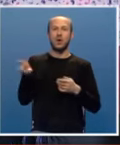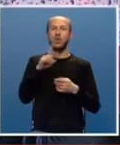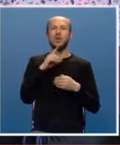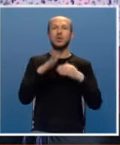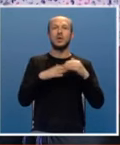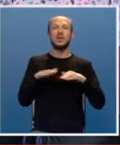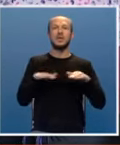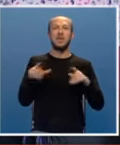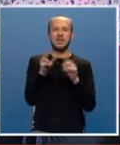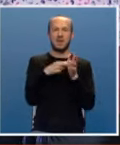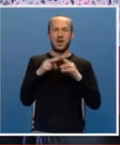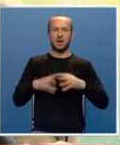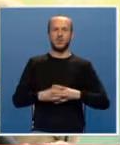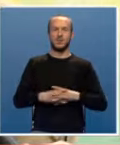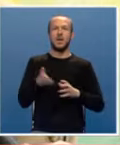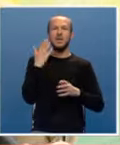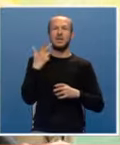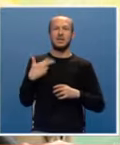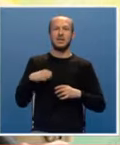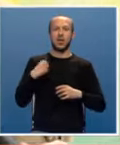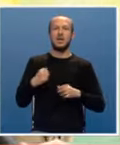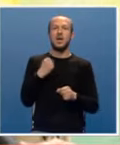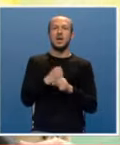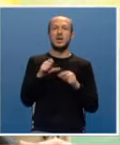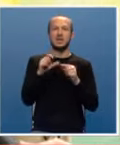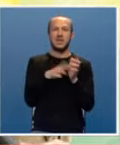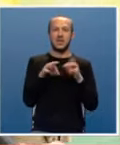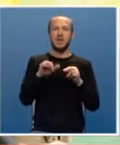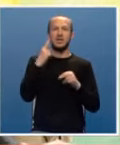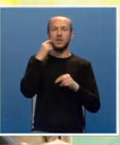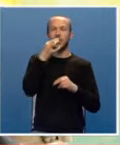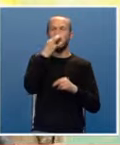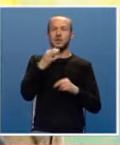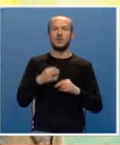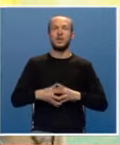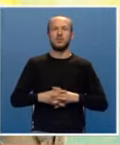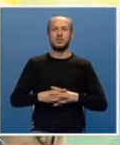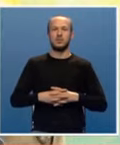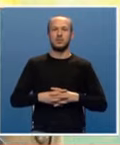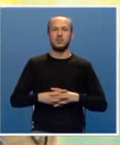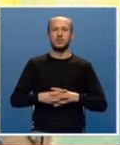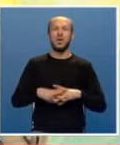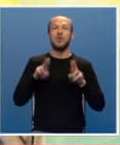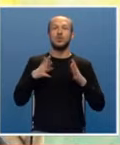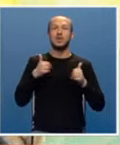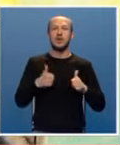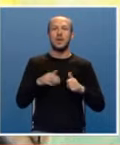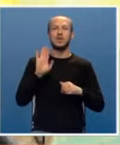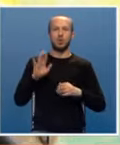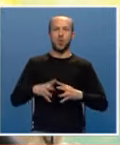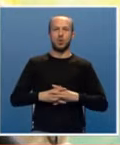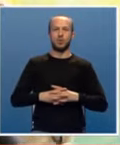gradili temelje Srne. Prije 30 godina rad u Srni je značio pitanje golog opstanka. Možda je danas to